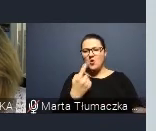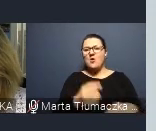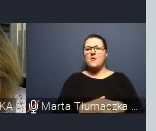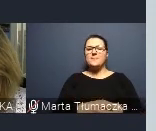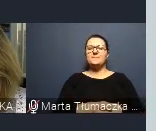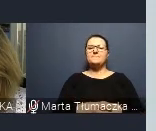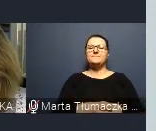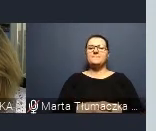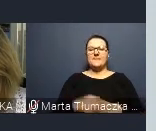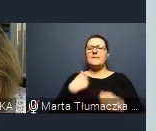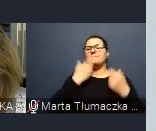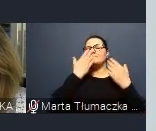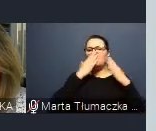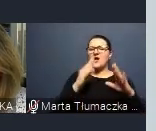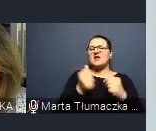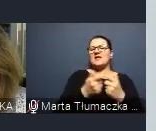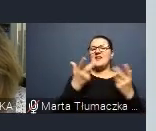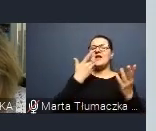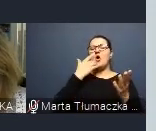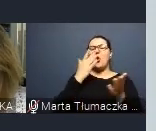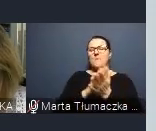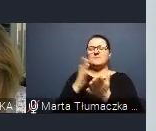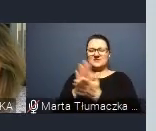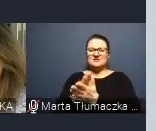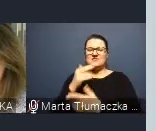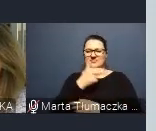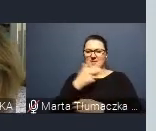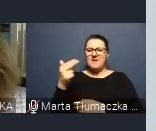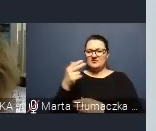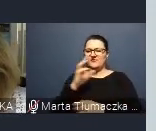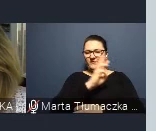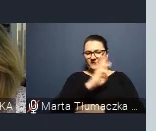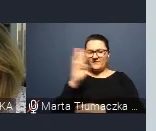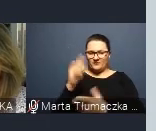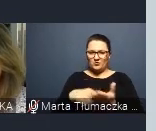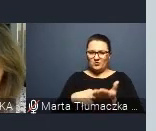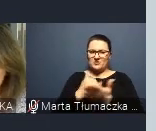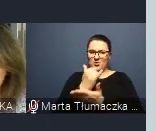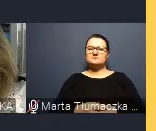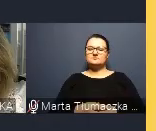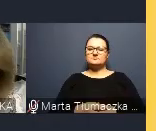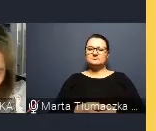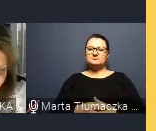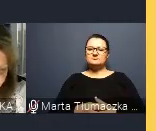Państwu pokazać kilka opinii na temat platform, na temat tego kursu internetowego.